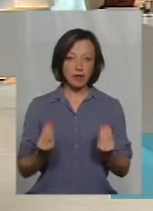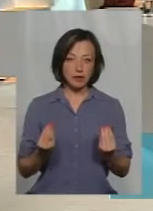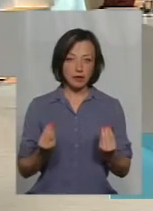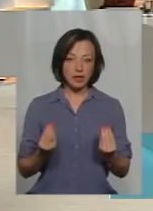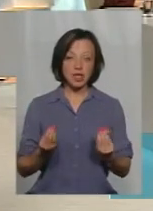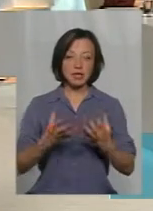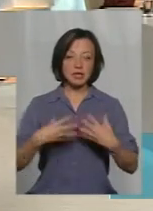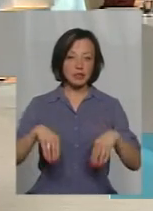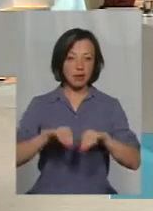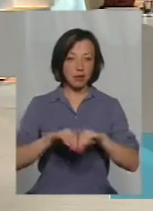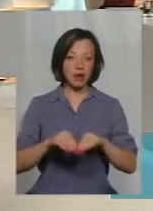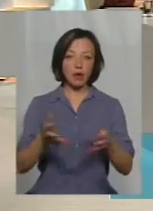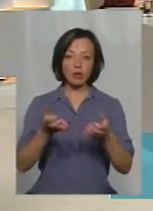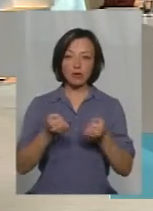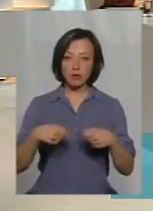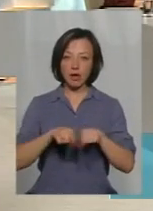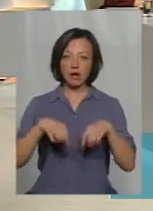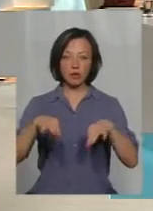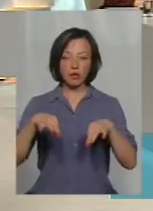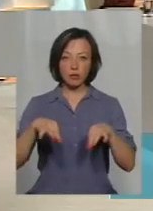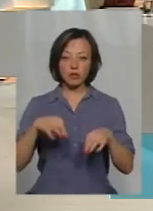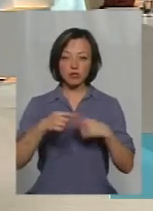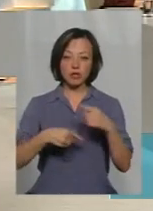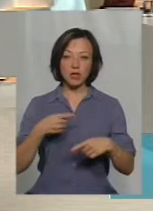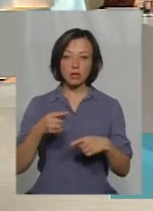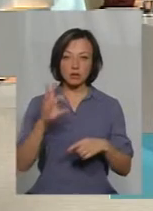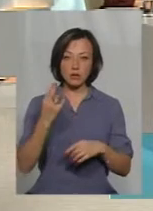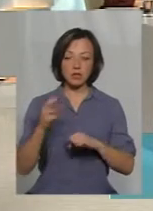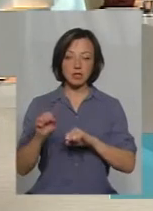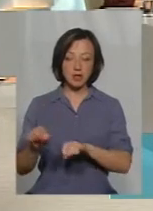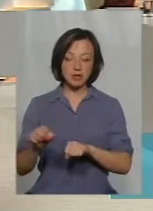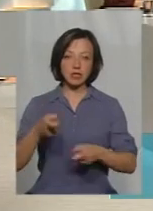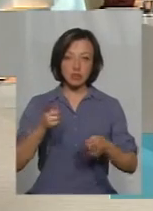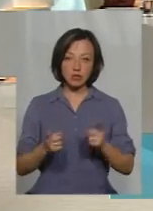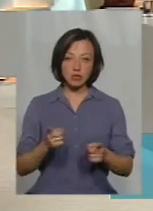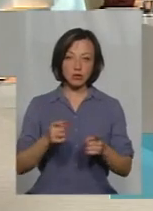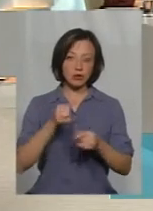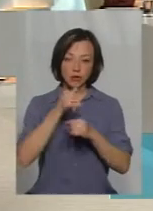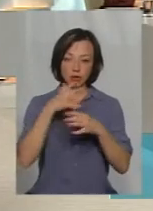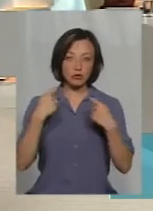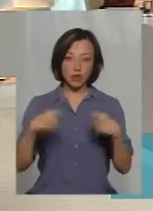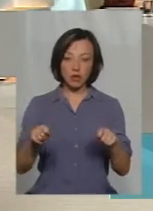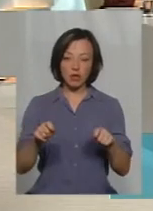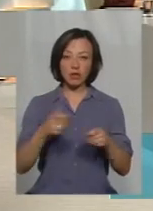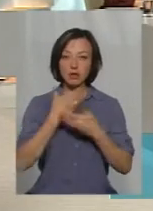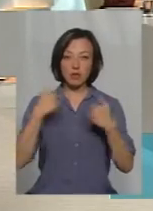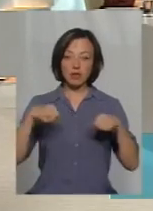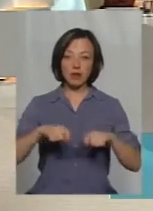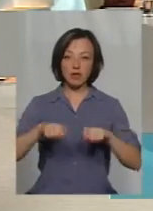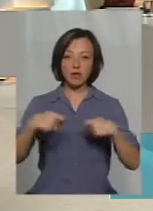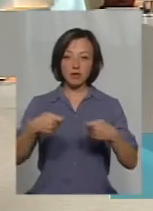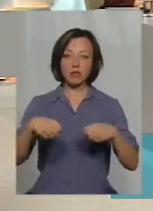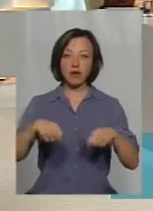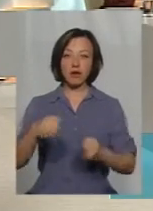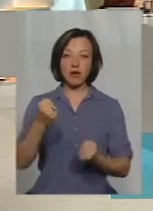сім'я, яка отримала такий автомобіль через органи соціального захисту, дійсно вони не можуть продати, вони не мають права передати